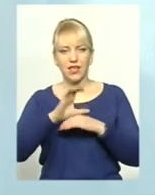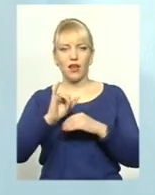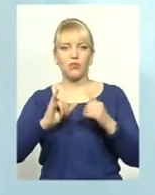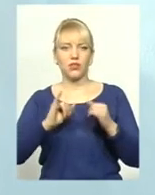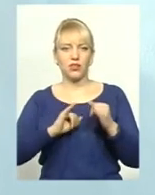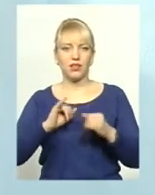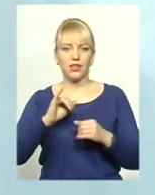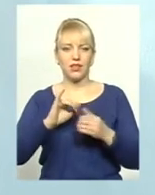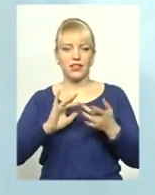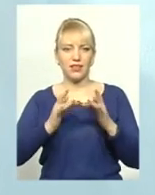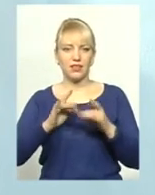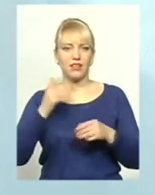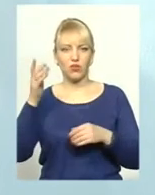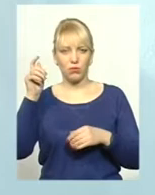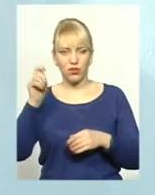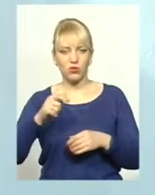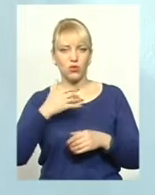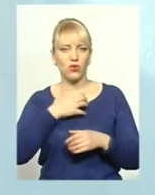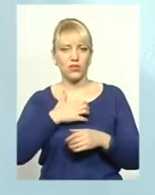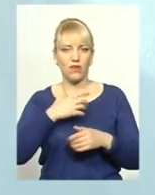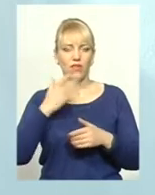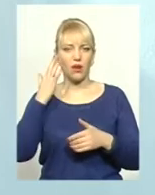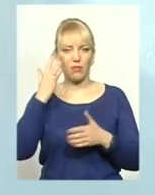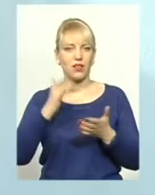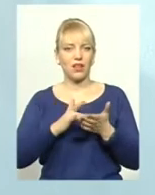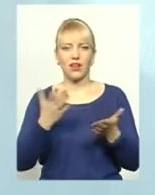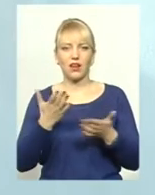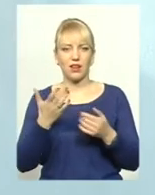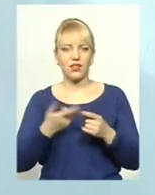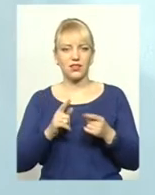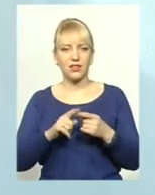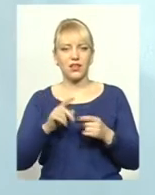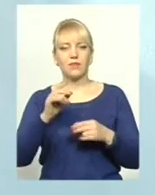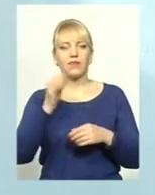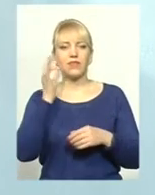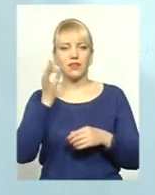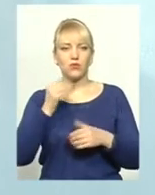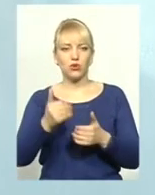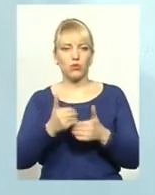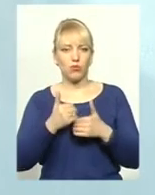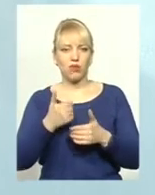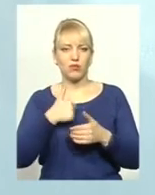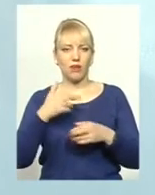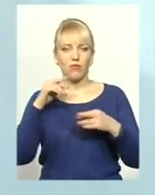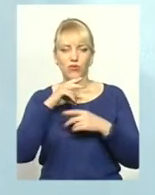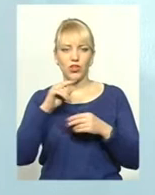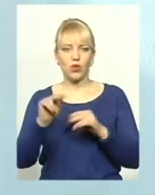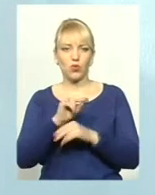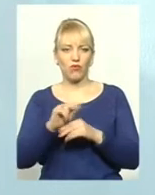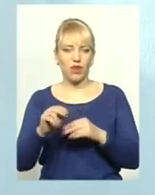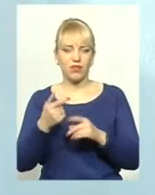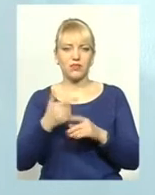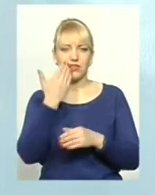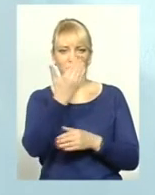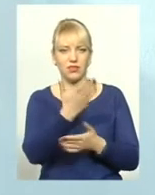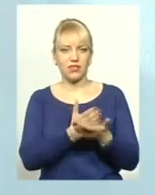приїдуть. Ну, основна в нас яка мета? По-перше, німці допомагають в отриманні і лікуванні тварин. Це однозначна їхня заслуга. По